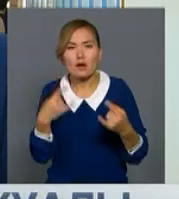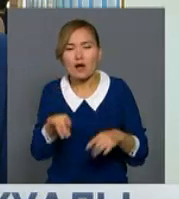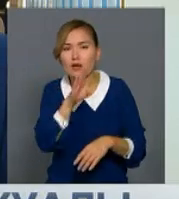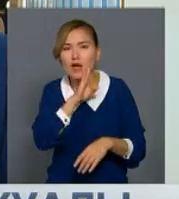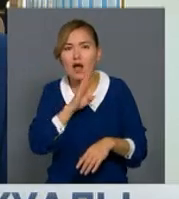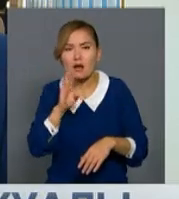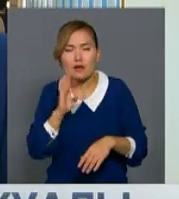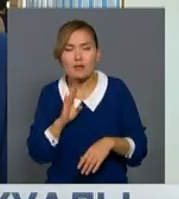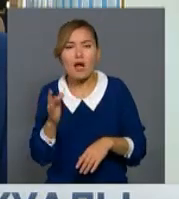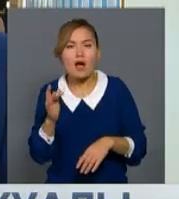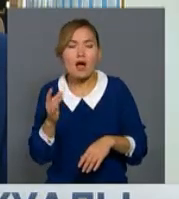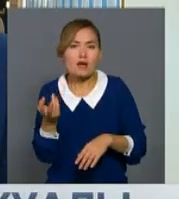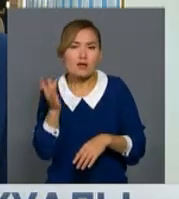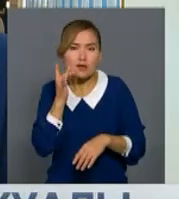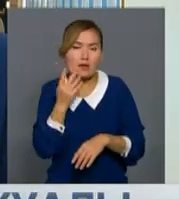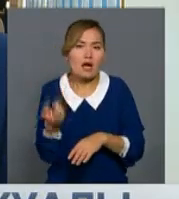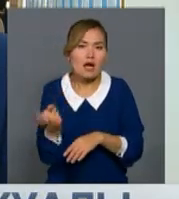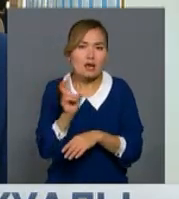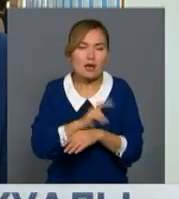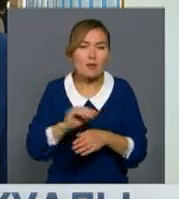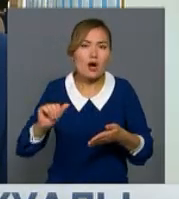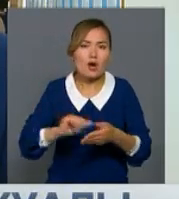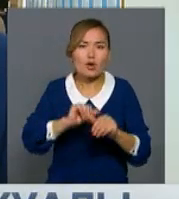бізге келіп құжат әресімде өне болады.